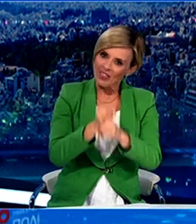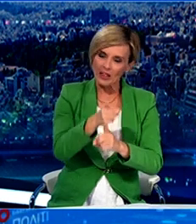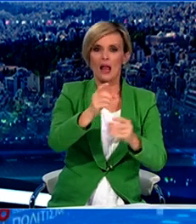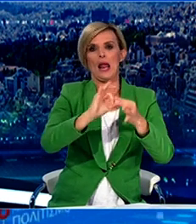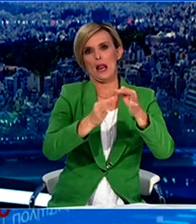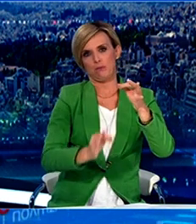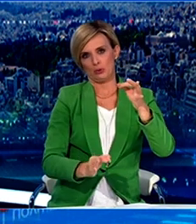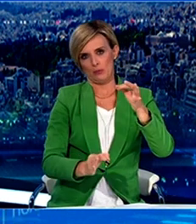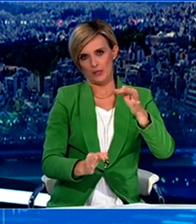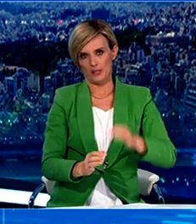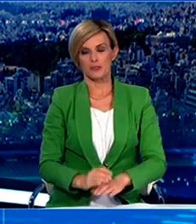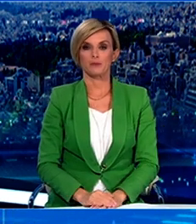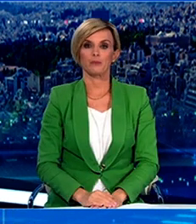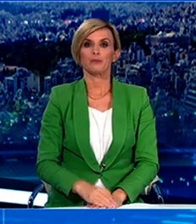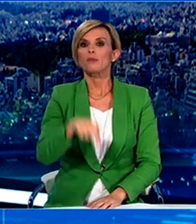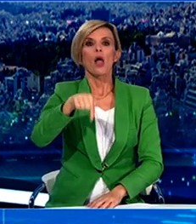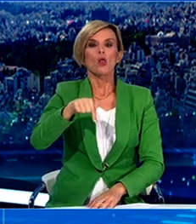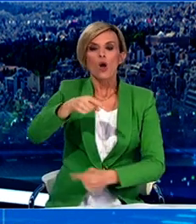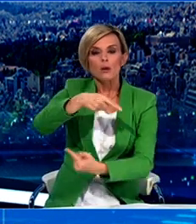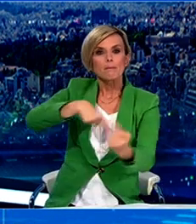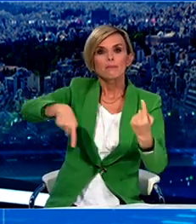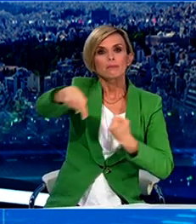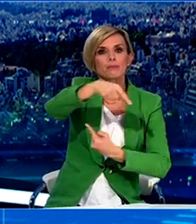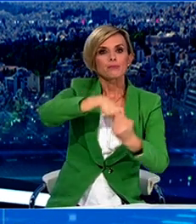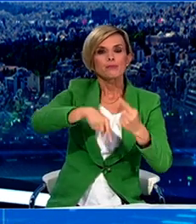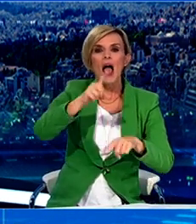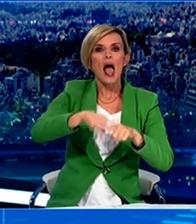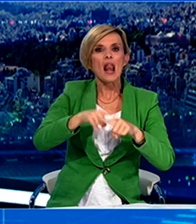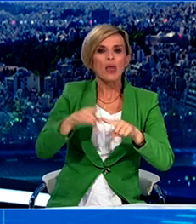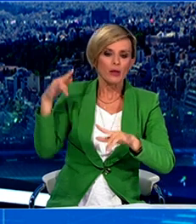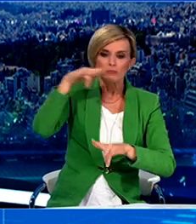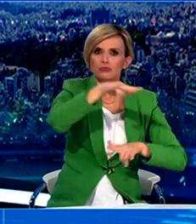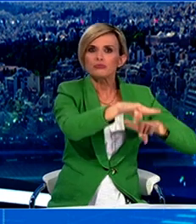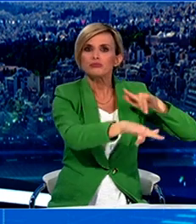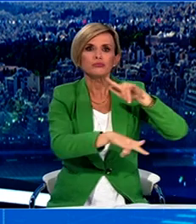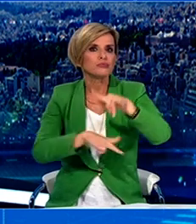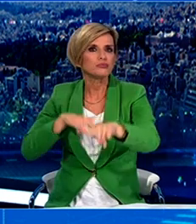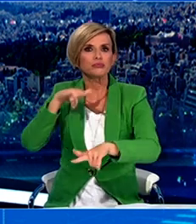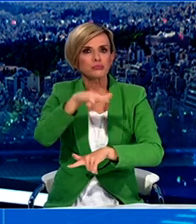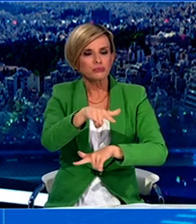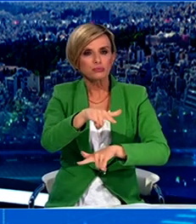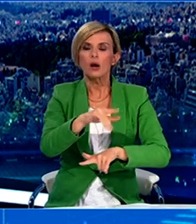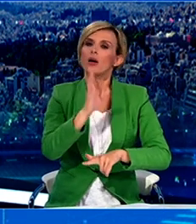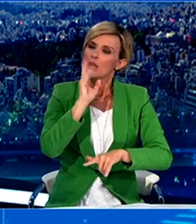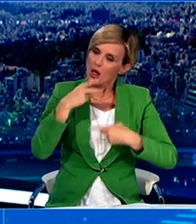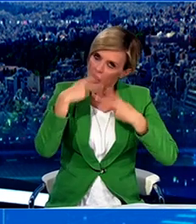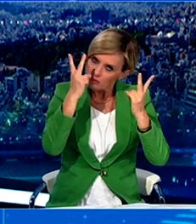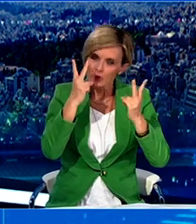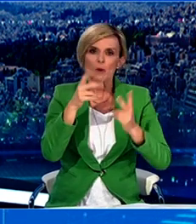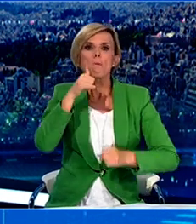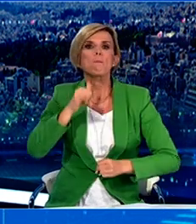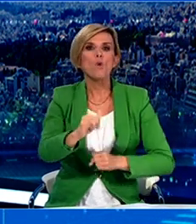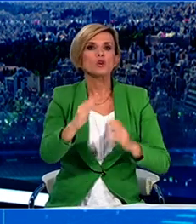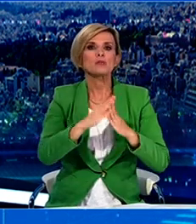Η αεροπορική μετακίνηση στο εσωτερικό της χώρας επιτρέπει τα αποκλεισιά και μόνο για επιστροφή στη μόνιμη κατοικία, επανένωση οικογενειών, επαγγελματικούς